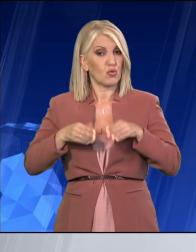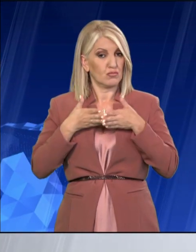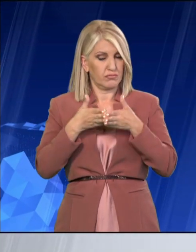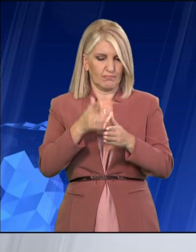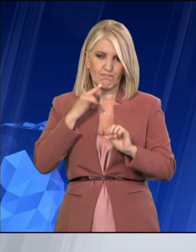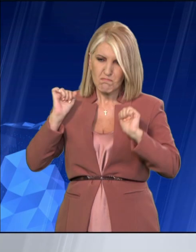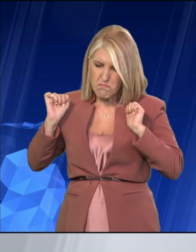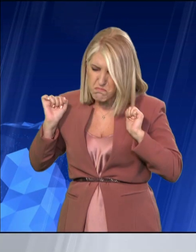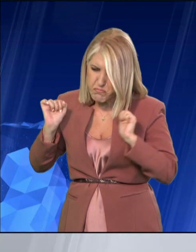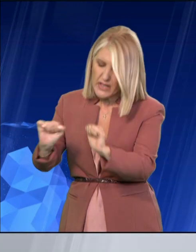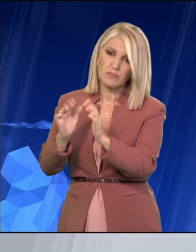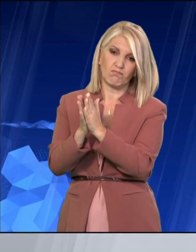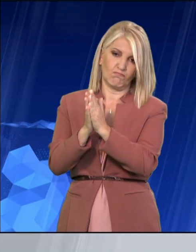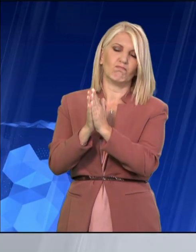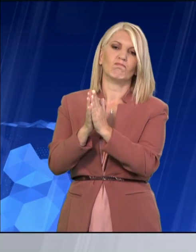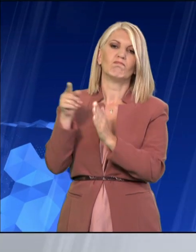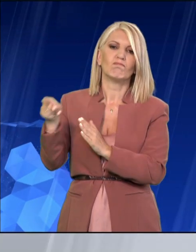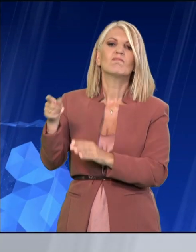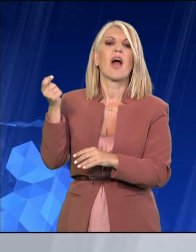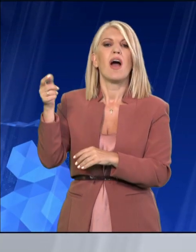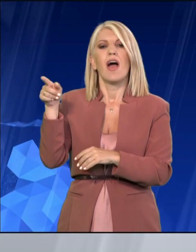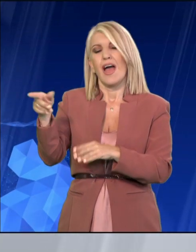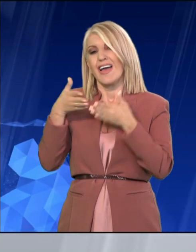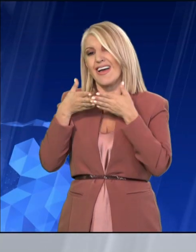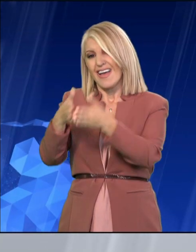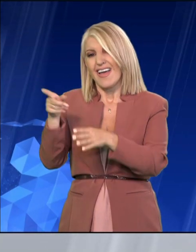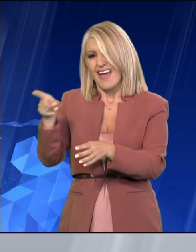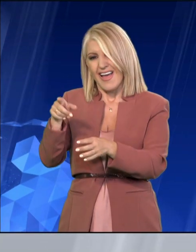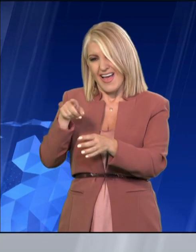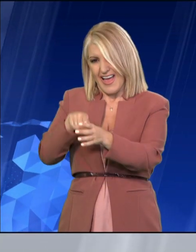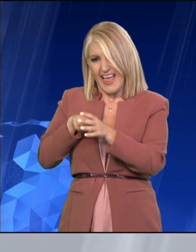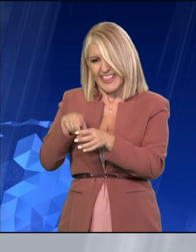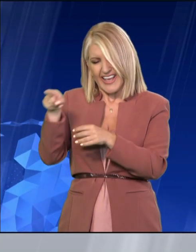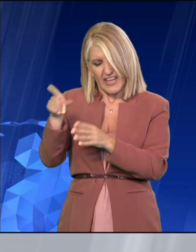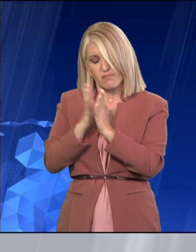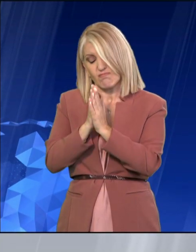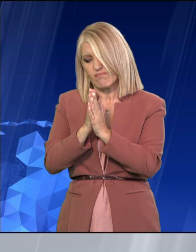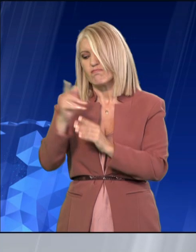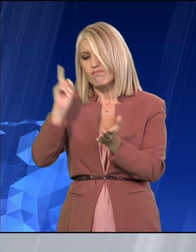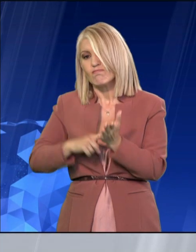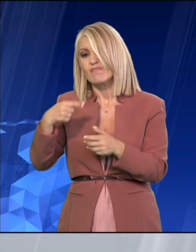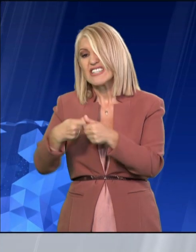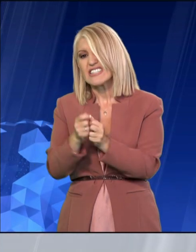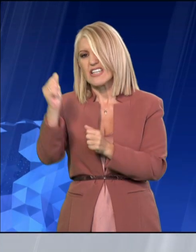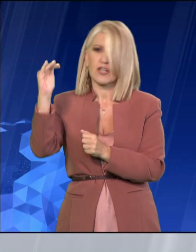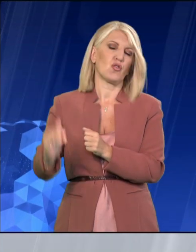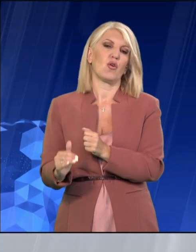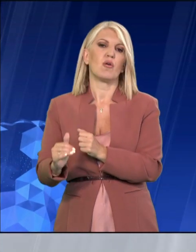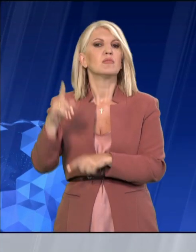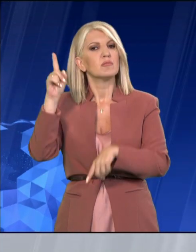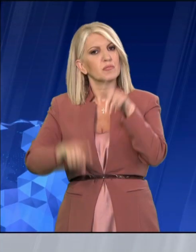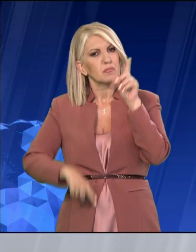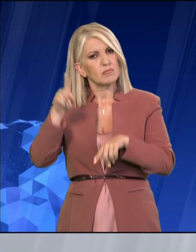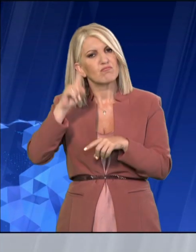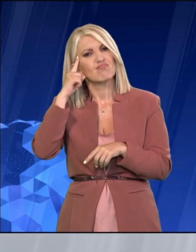προειδοποίησε να γίνουν ουσιαστικές μειώσεις, λέγοντας ότι υπάρχουν και κάποιες εταιρείες που με μικροπροσφορές συγκεκριμένων